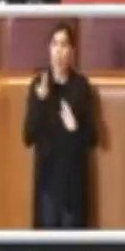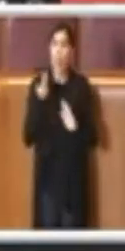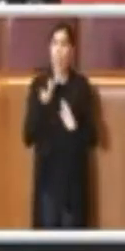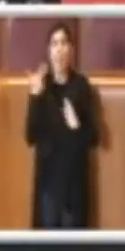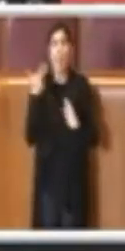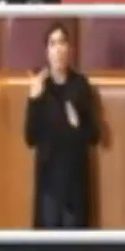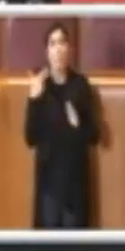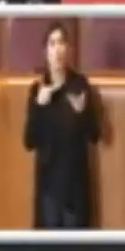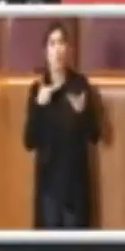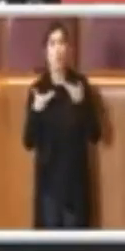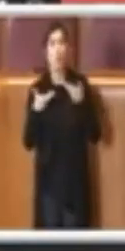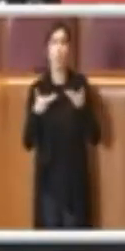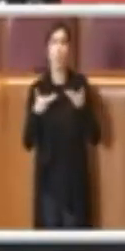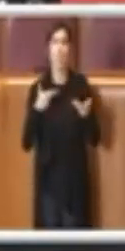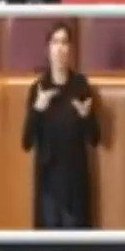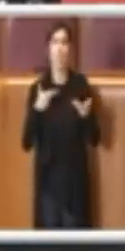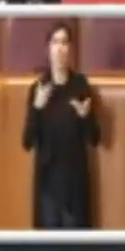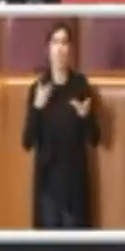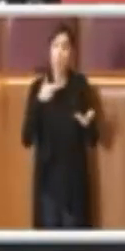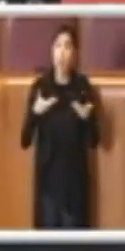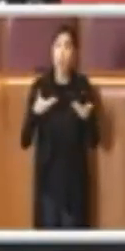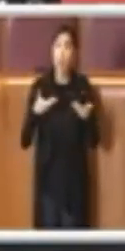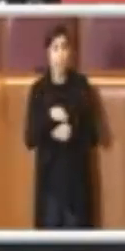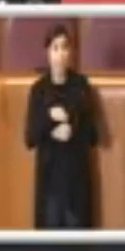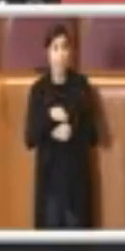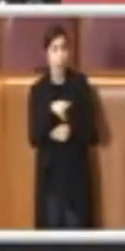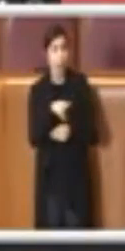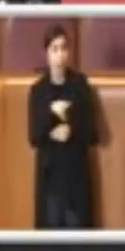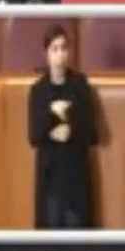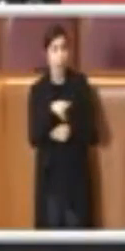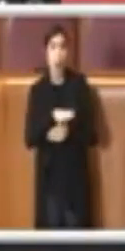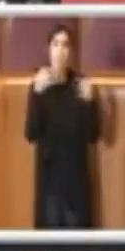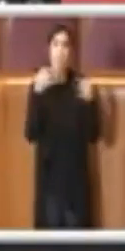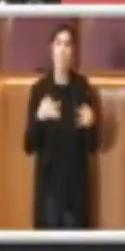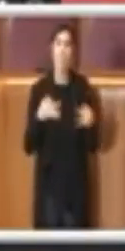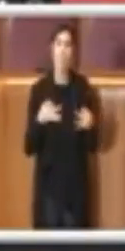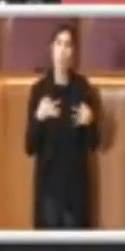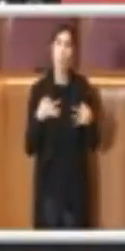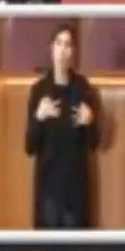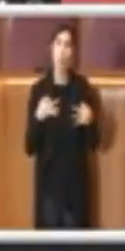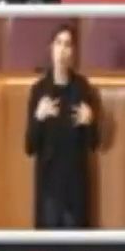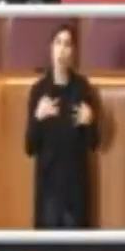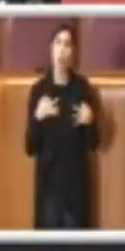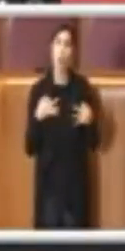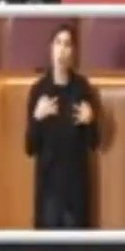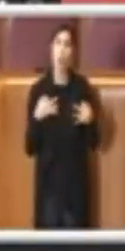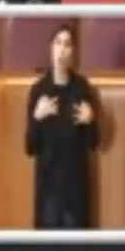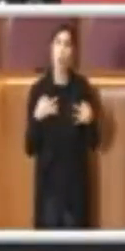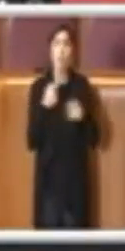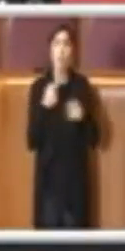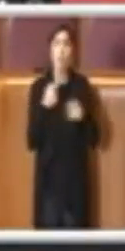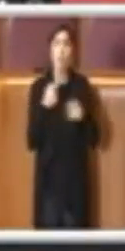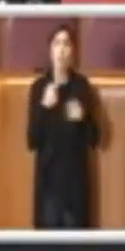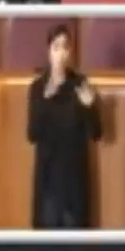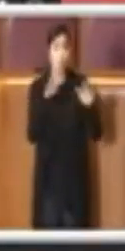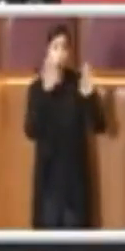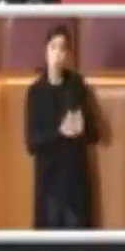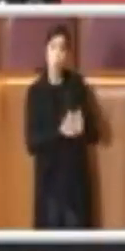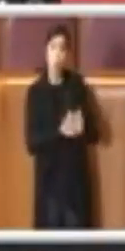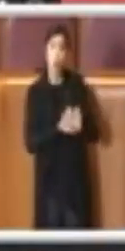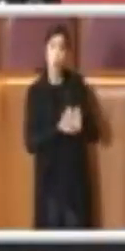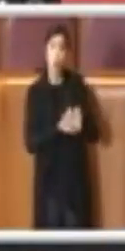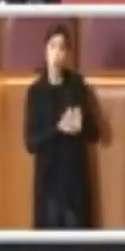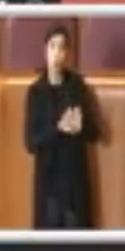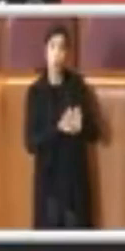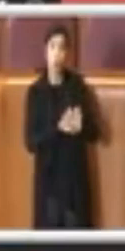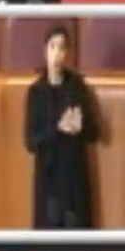sicuri e quindi poteva essere controproducente perché alternativi magari a luoghi fino a poco